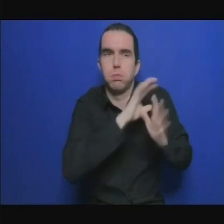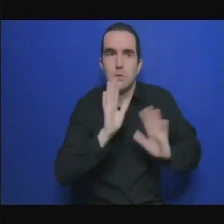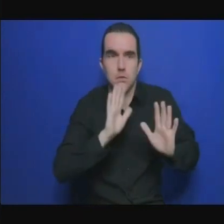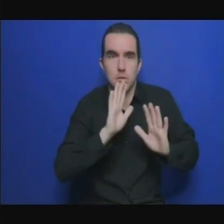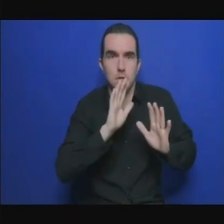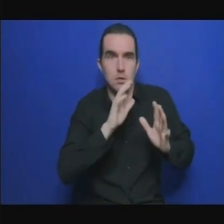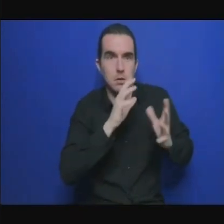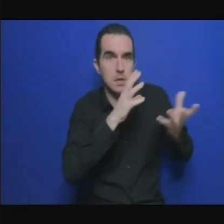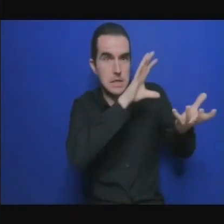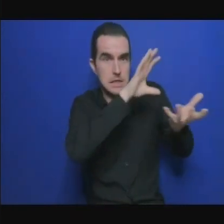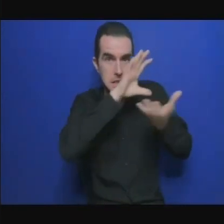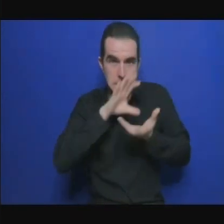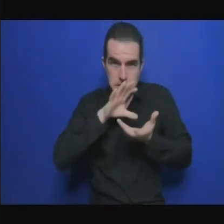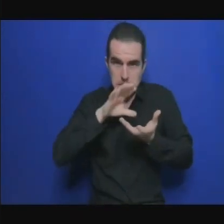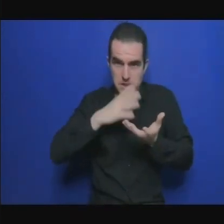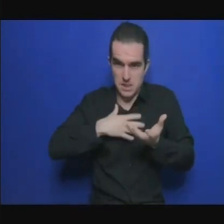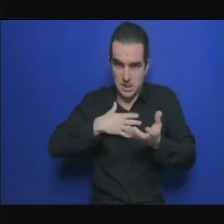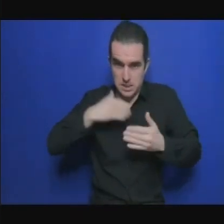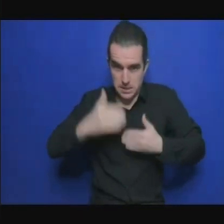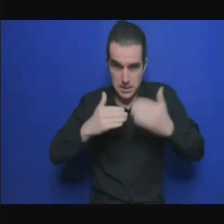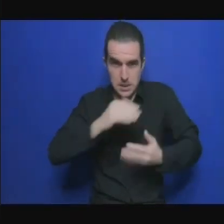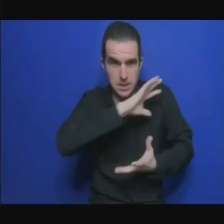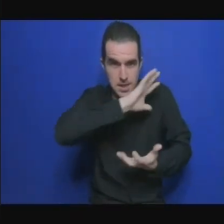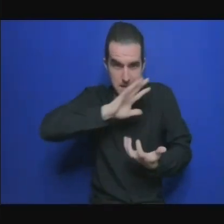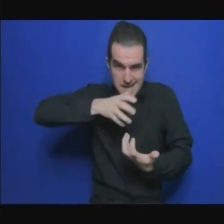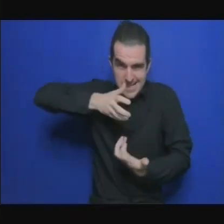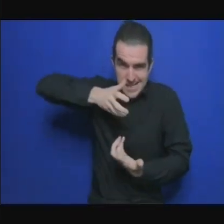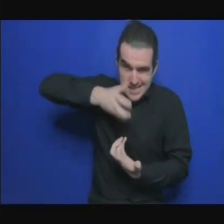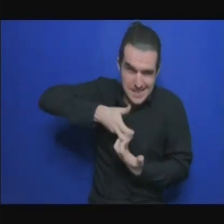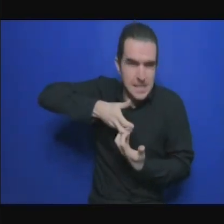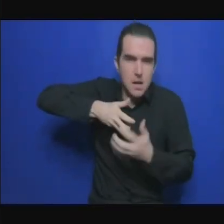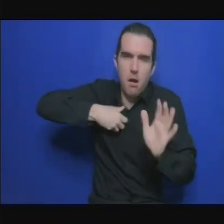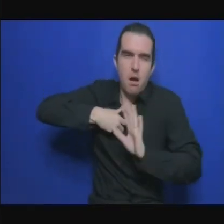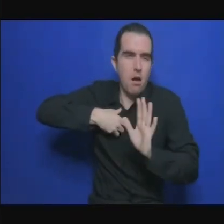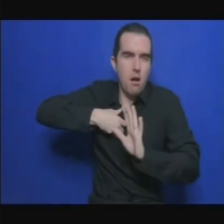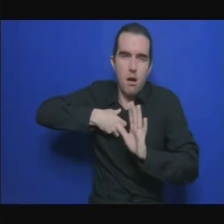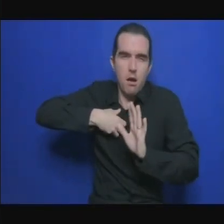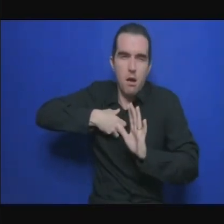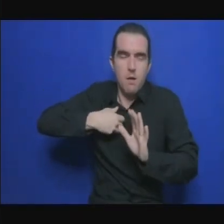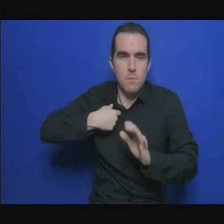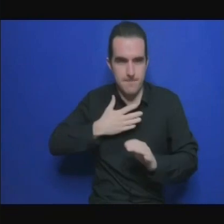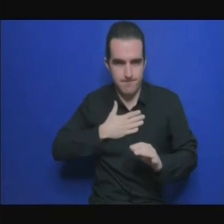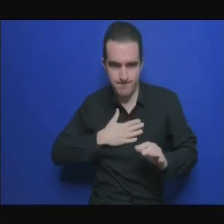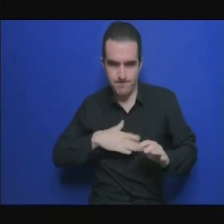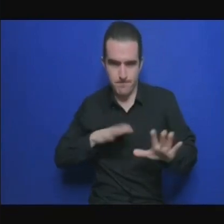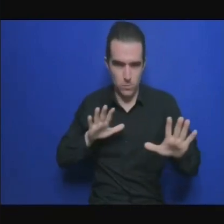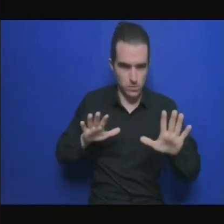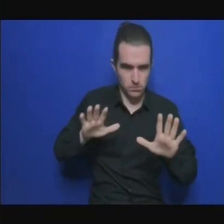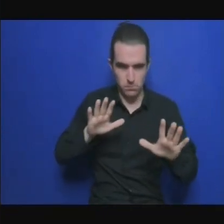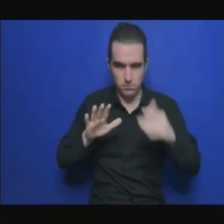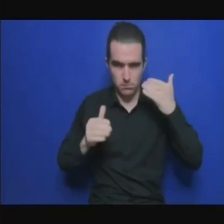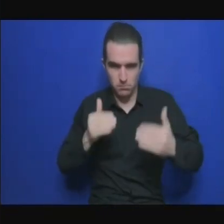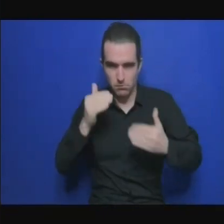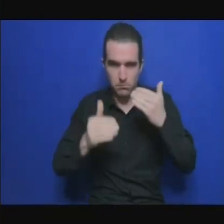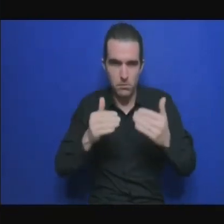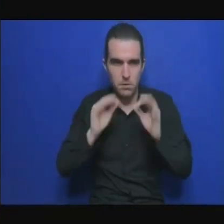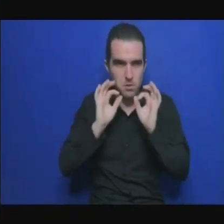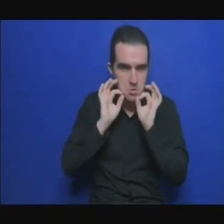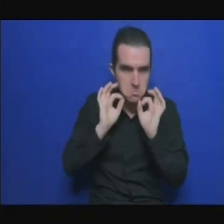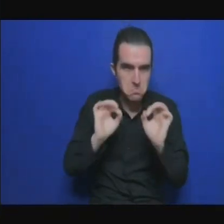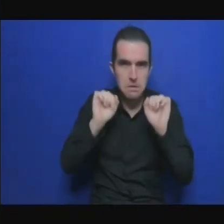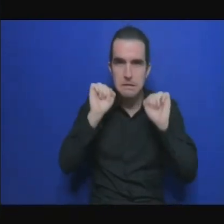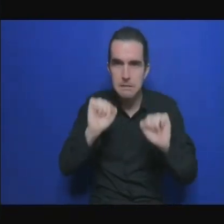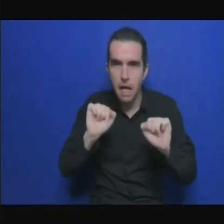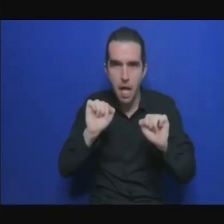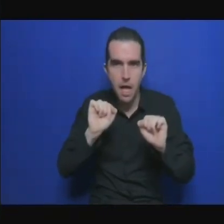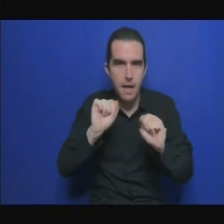mais c'est d'abord bon pour la santé de nos propres populations pour la biodiversité et surtout pour l'atteinte des ODD au-delà